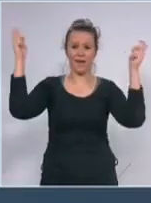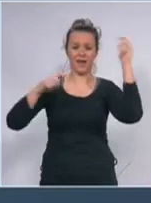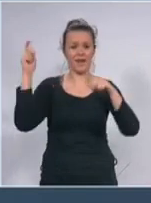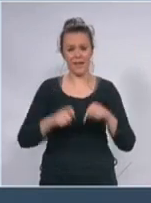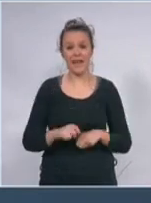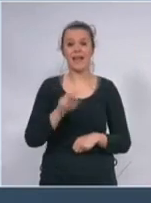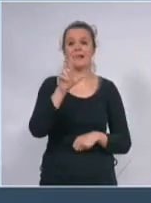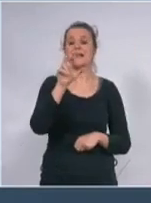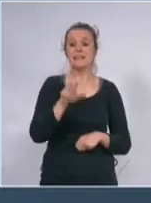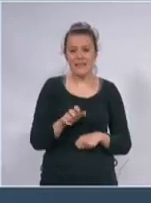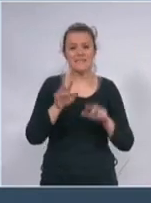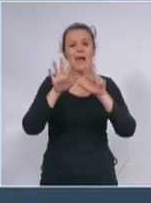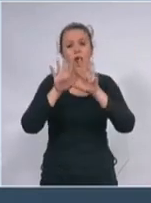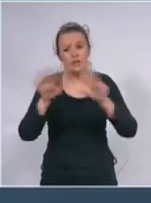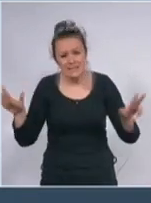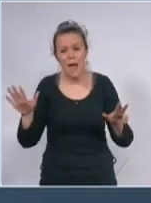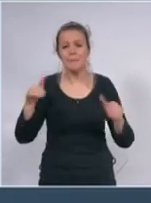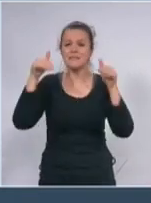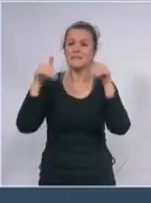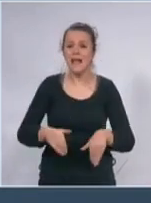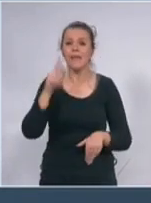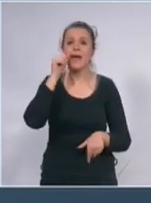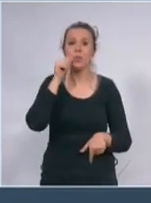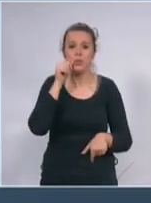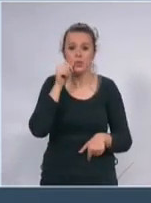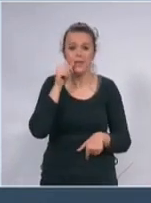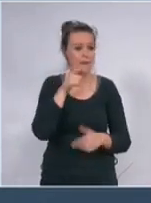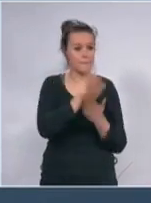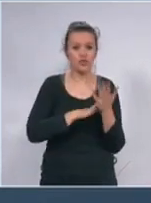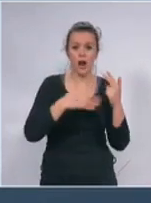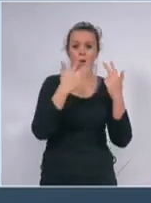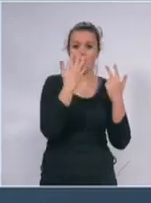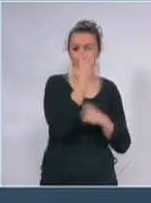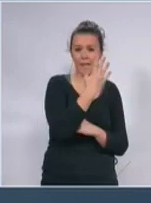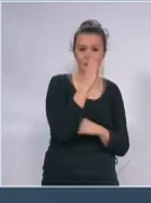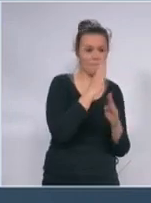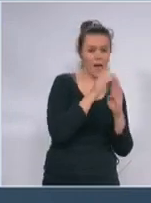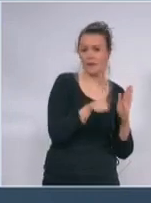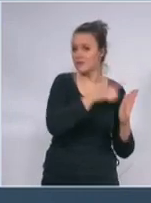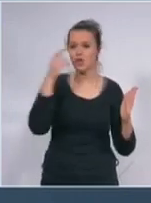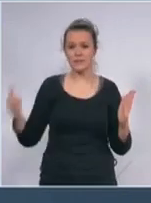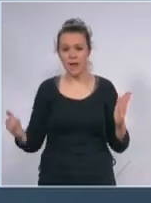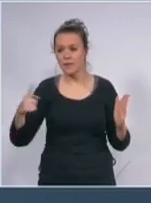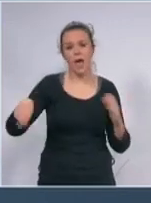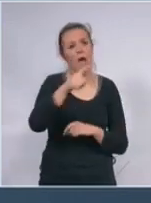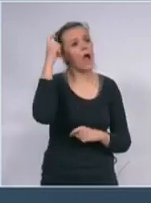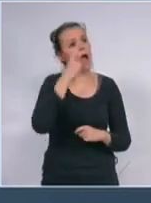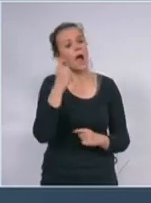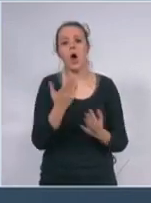318.000 ljudi nam je ušlo od 5. marta pa nemojte da se pitate što imamo povećan broj zaraženih